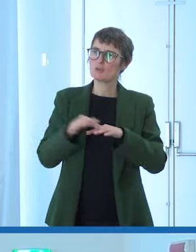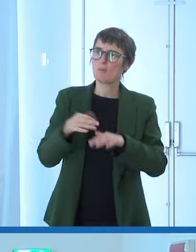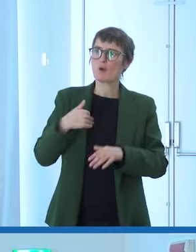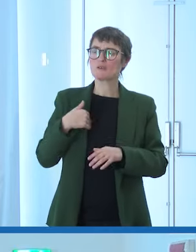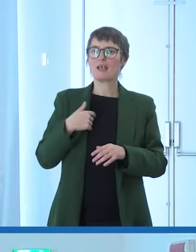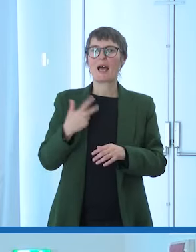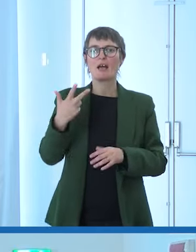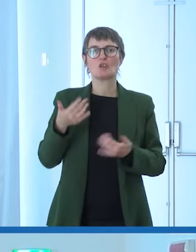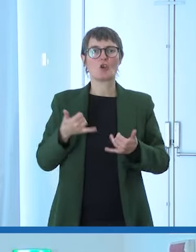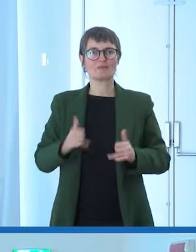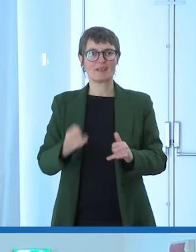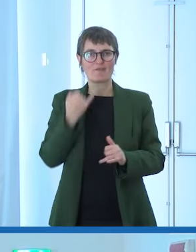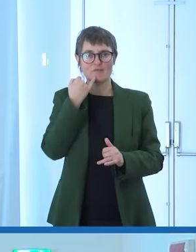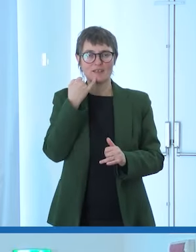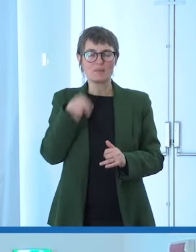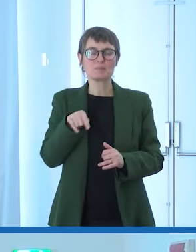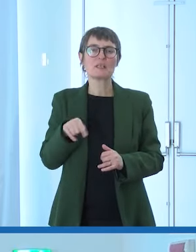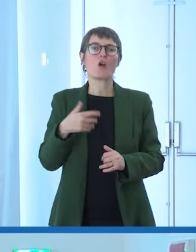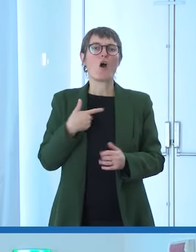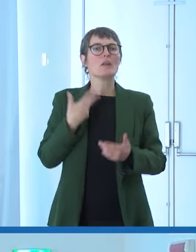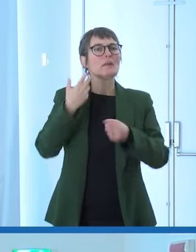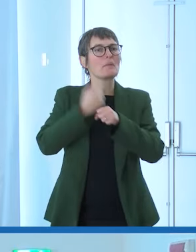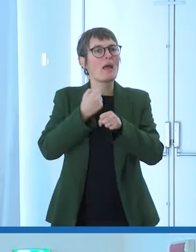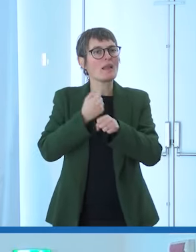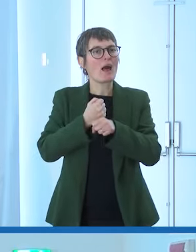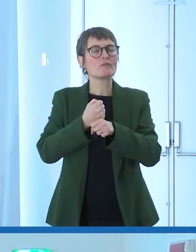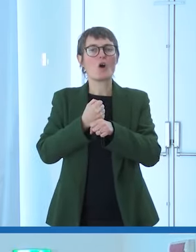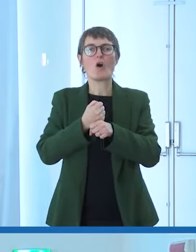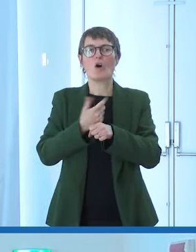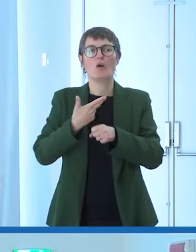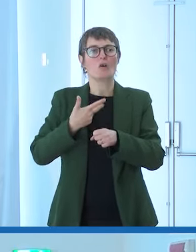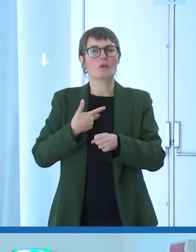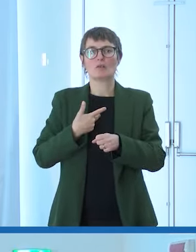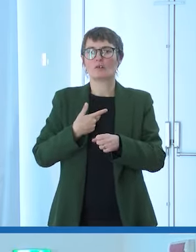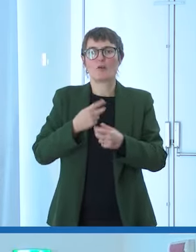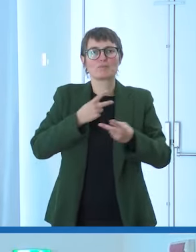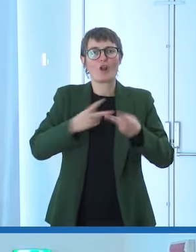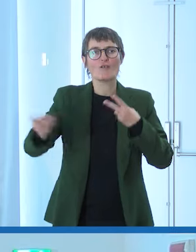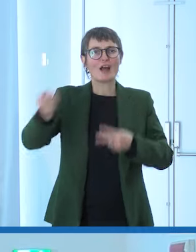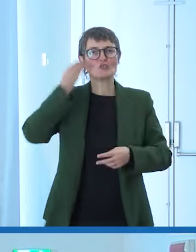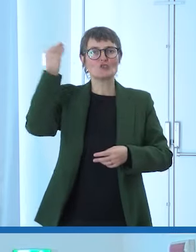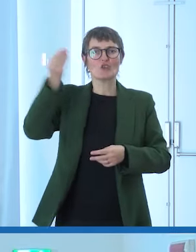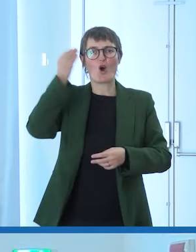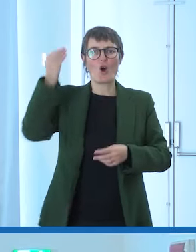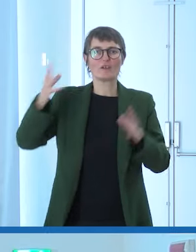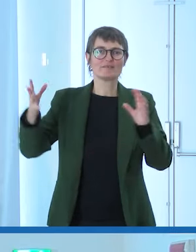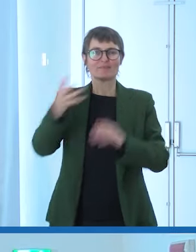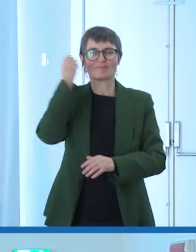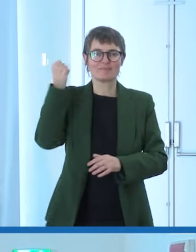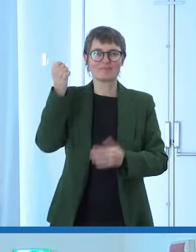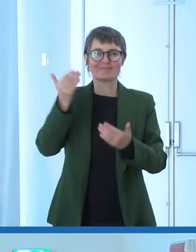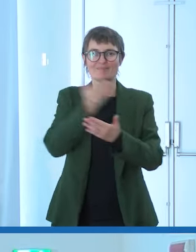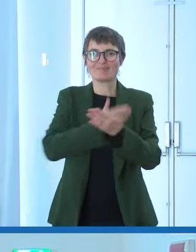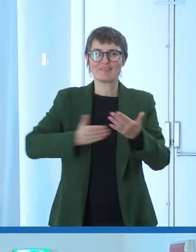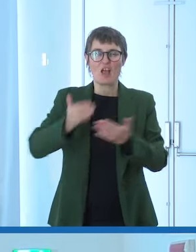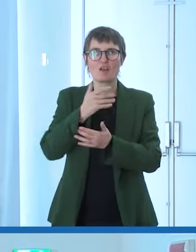realizzare tutti i miei sogni perché ho diciamo dopo aver qualche modo sognato di andare a